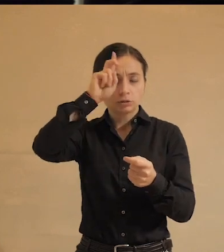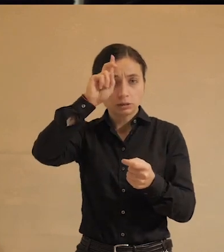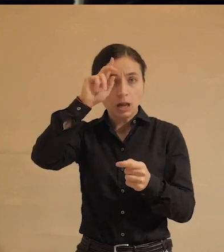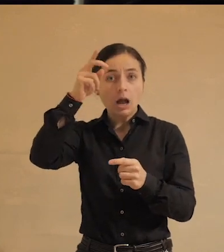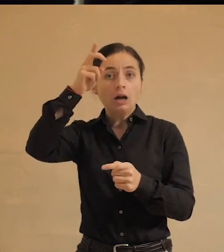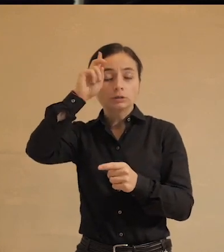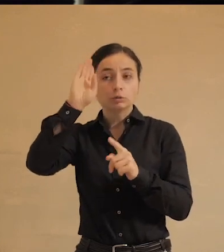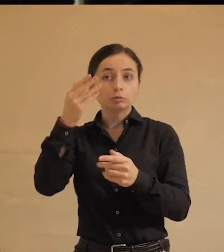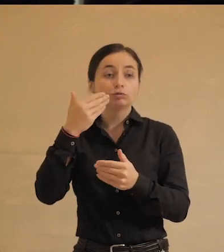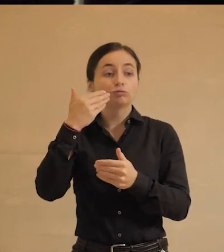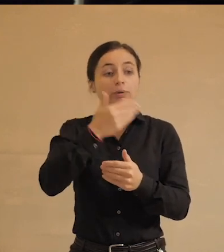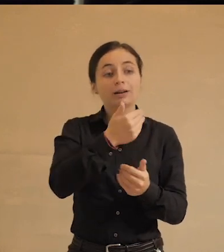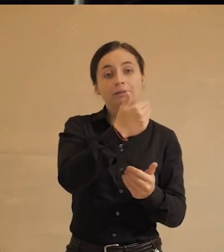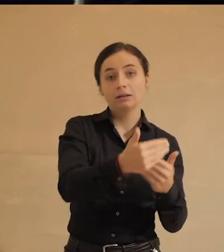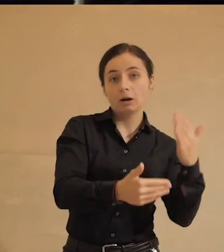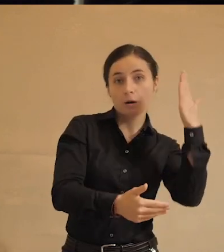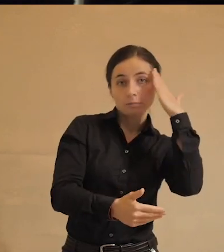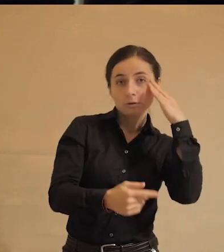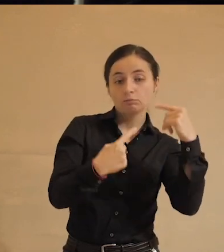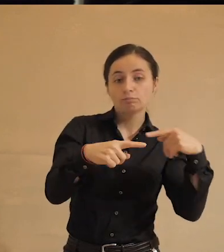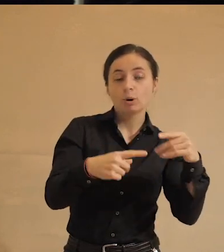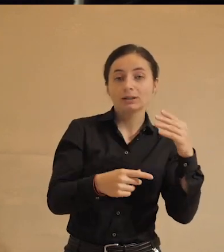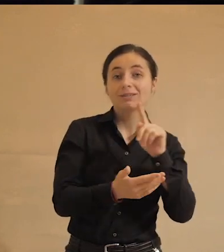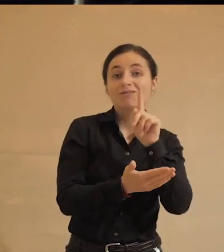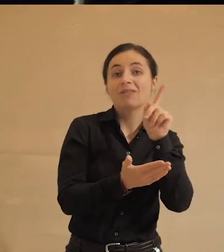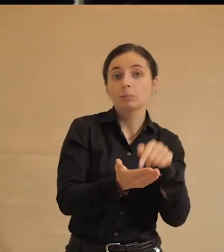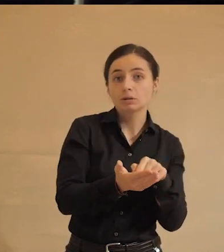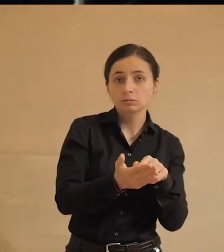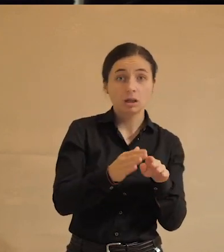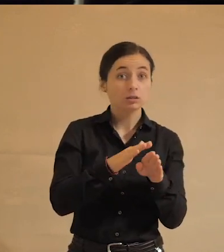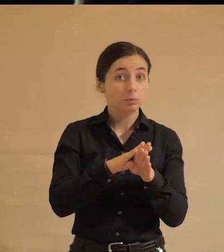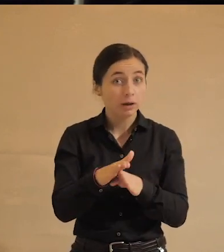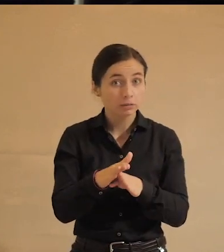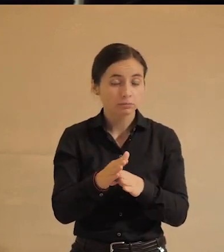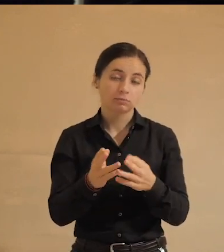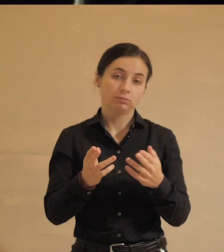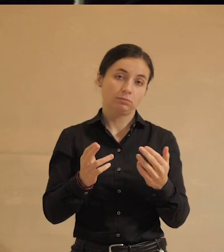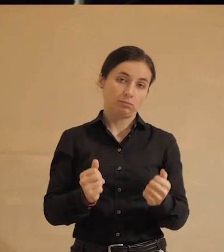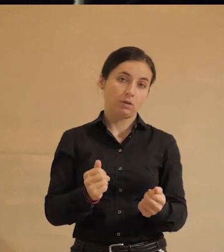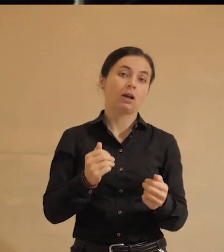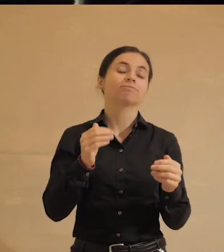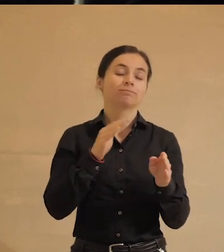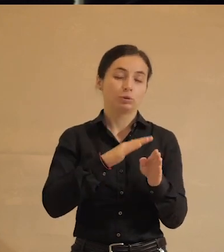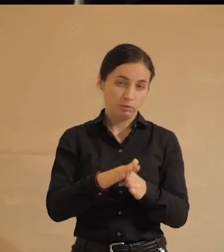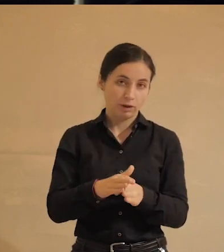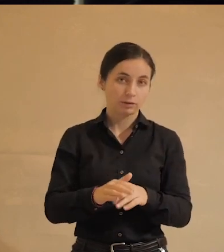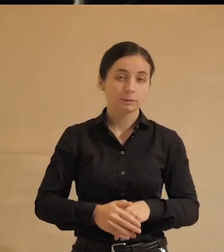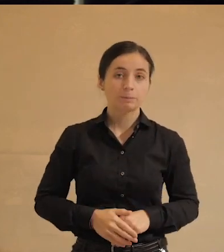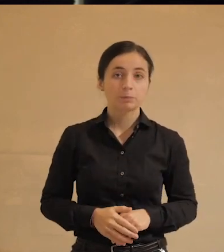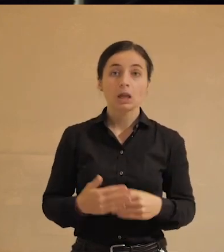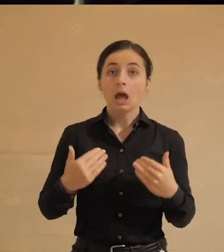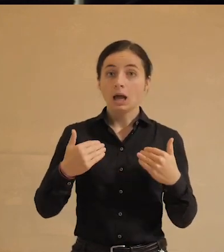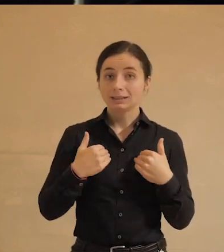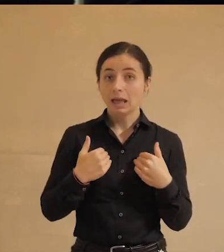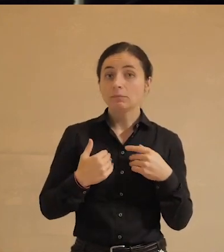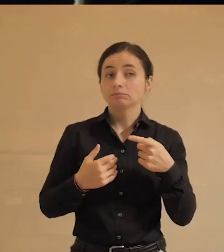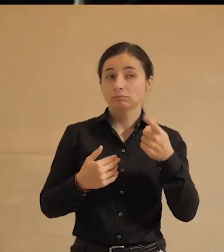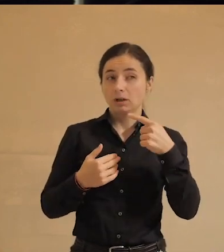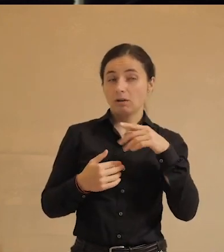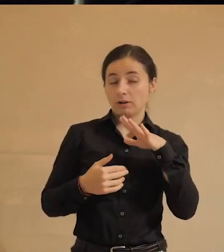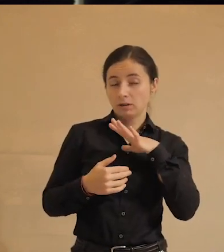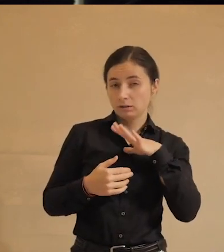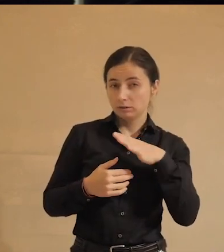государственный аппарат будет спрашивать их мнение по разным вопросам. Сбывается это? Да, в определенной степени забывается. Нам говорили, что